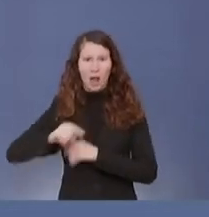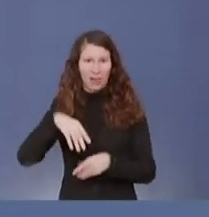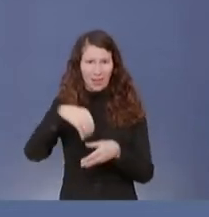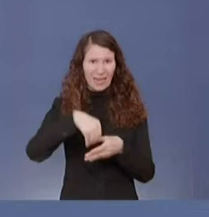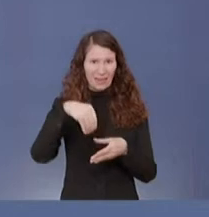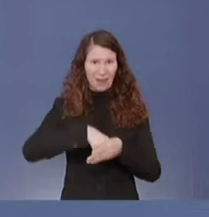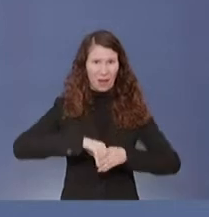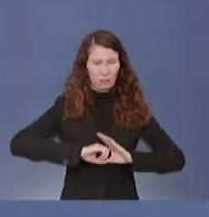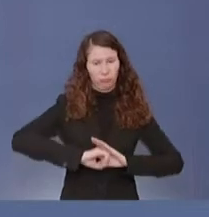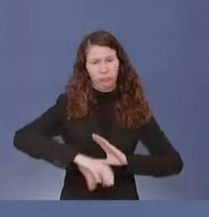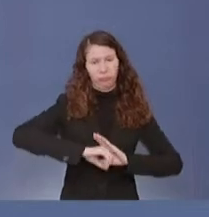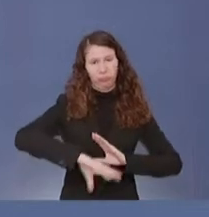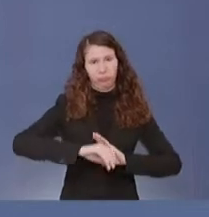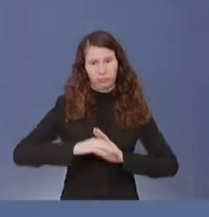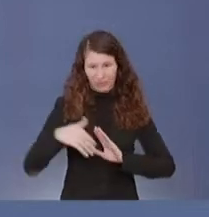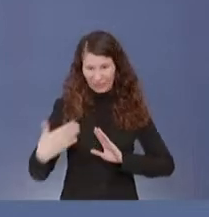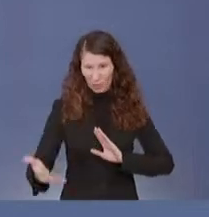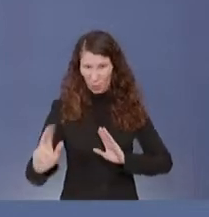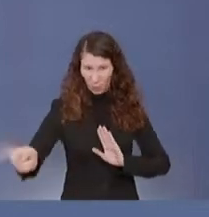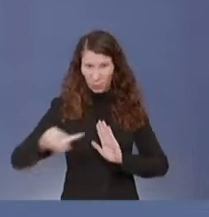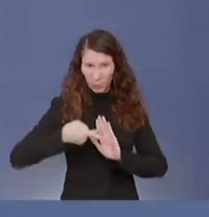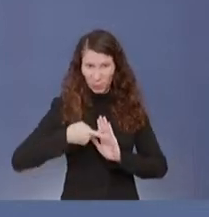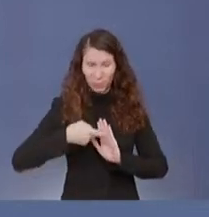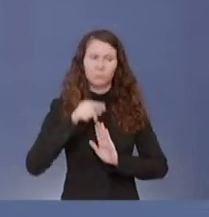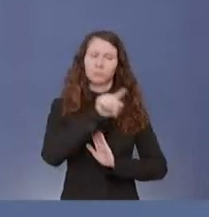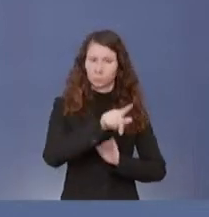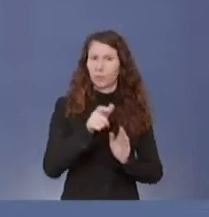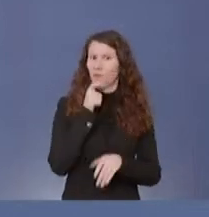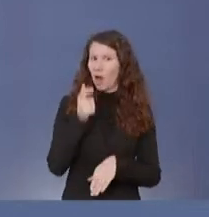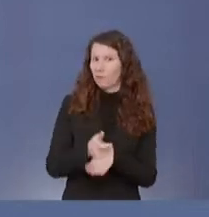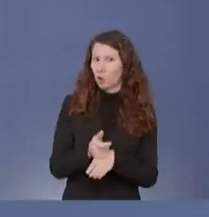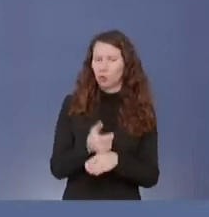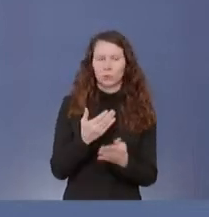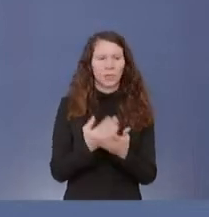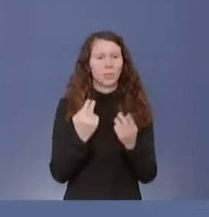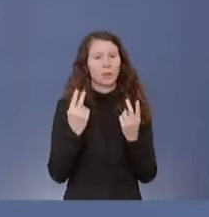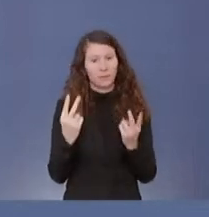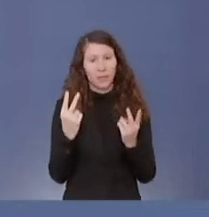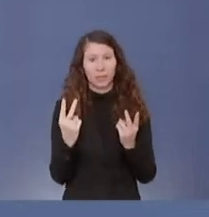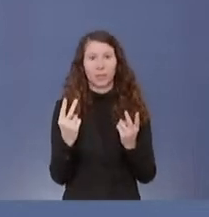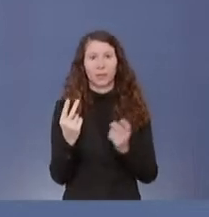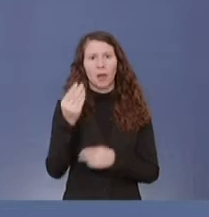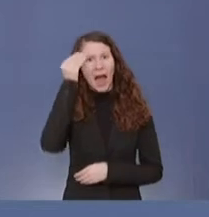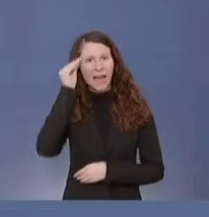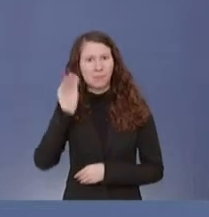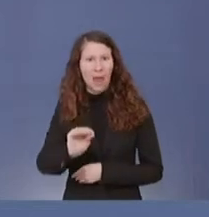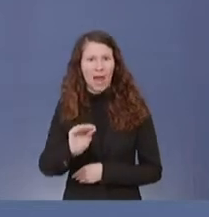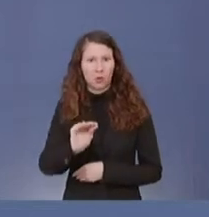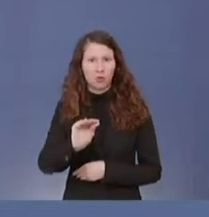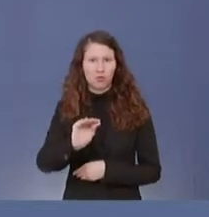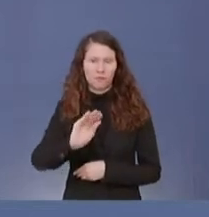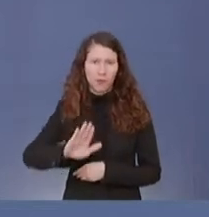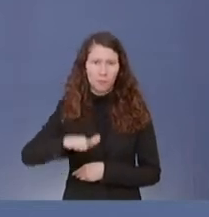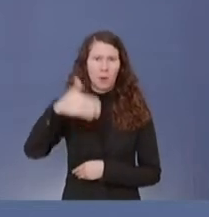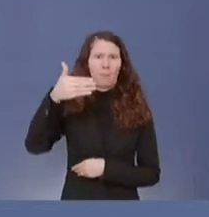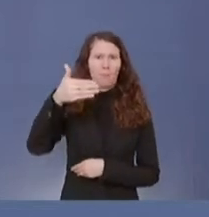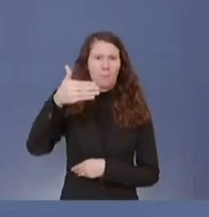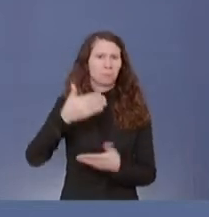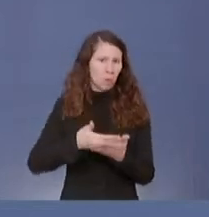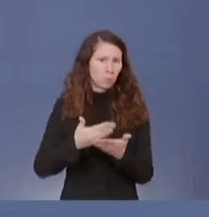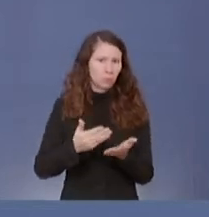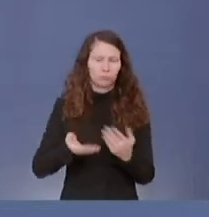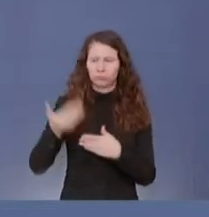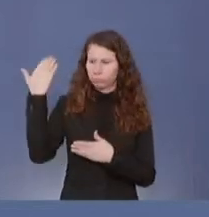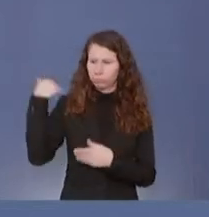diese Kategorien fallen. Deswegen ist es richtig, wenn da Anmerkungen gemacht werden und was man an Praktiken in den letzten